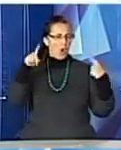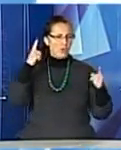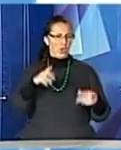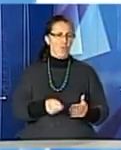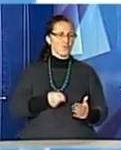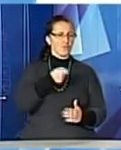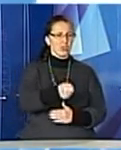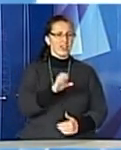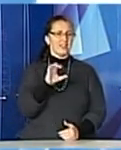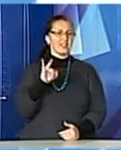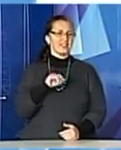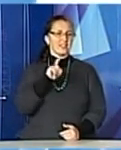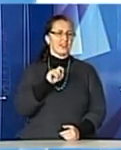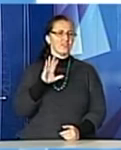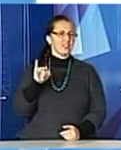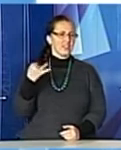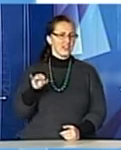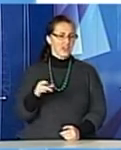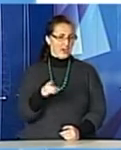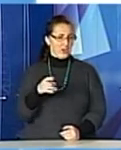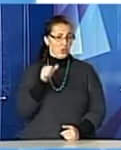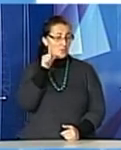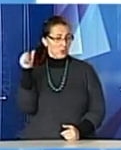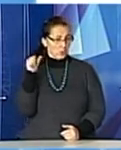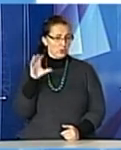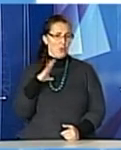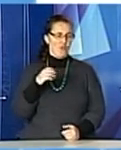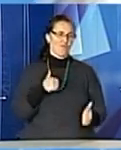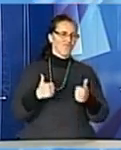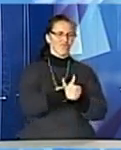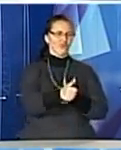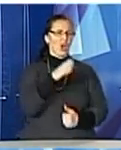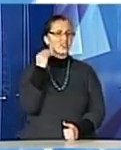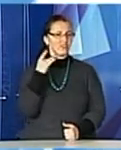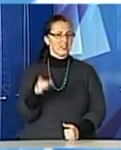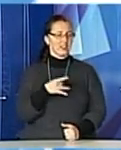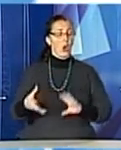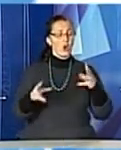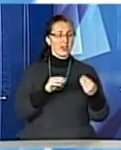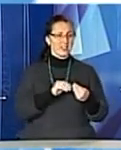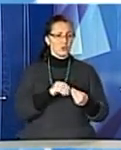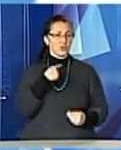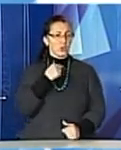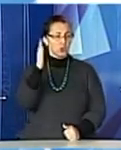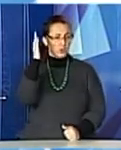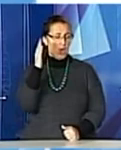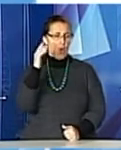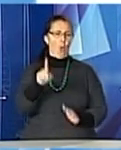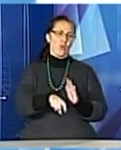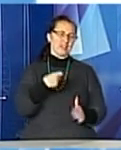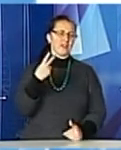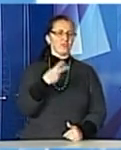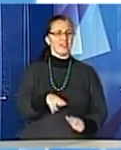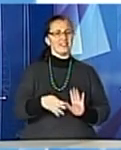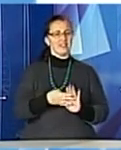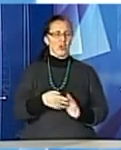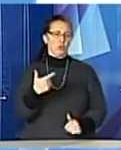Сихівського району. В минулому лідером був Шевченківський район міста. Результати голосування будуть відомі вже 29 грудня.